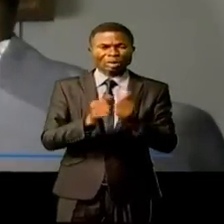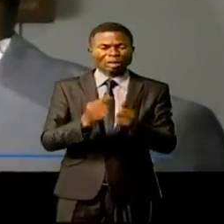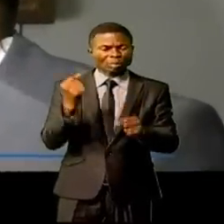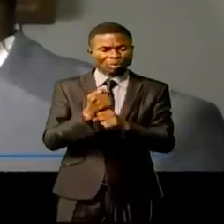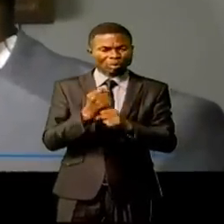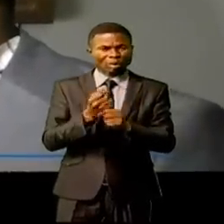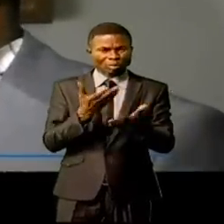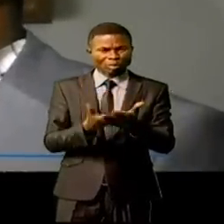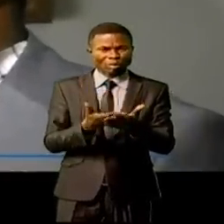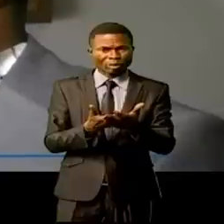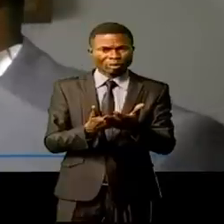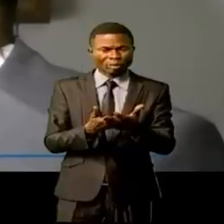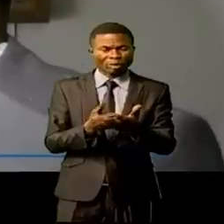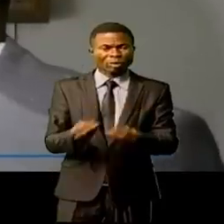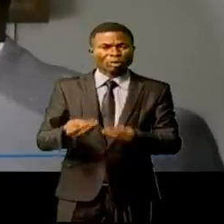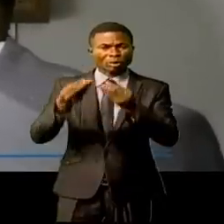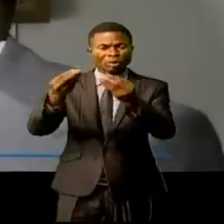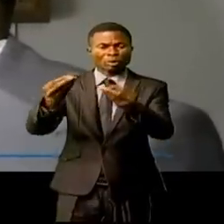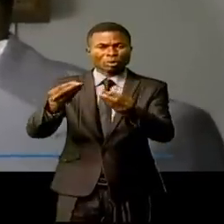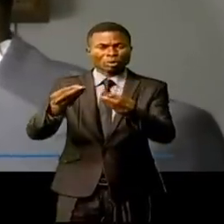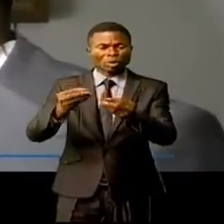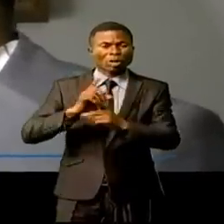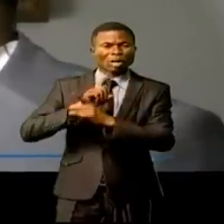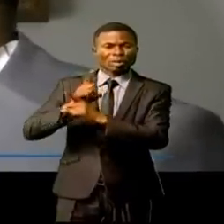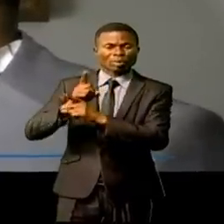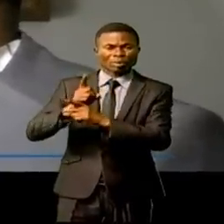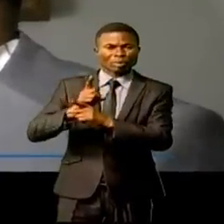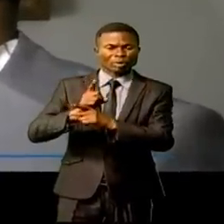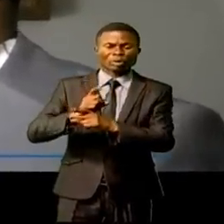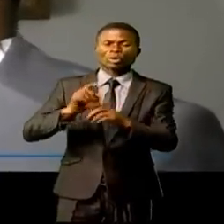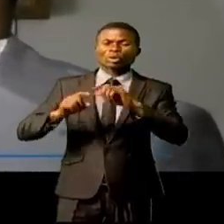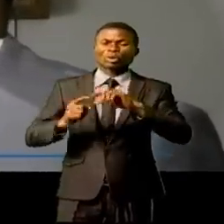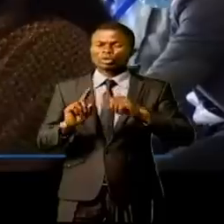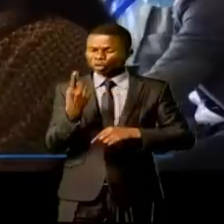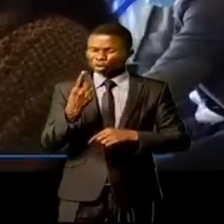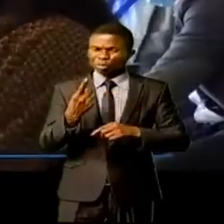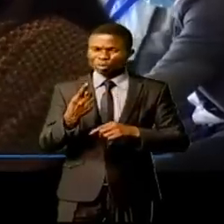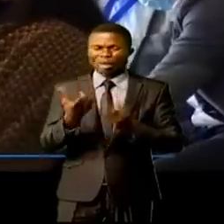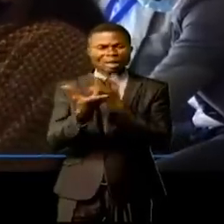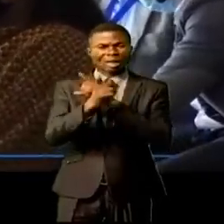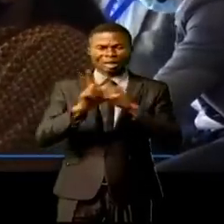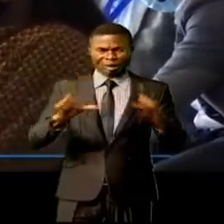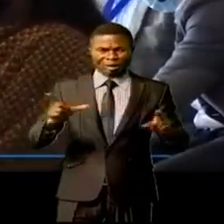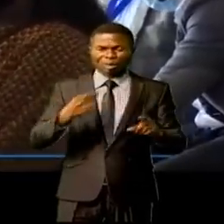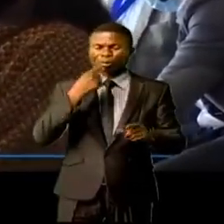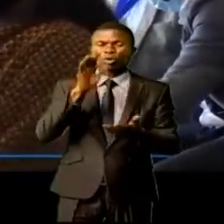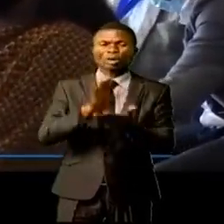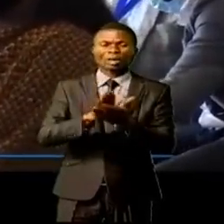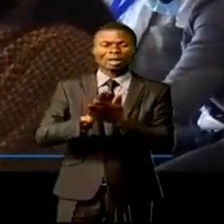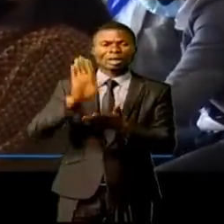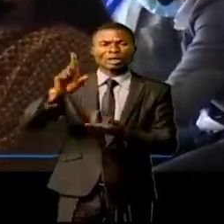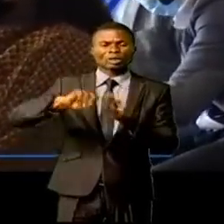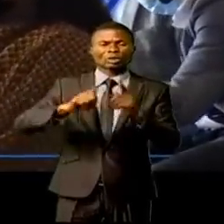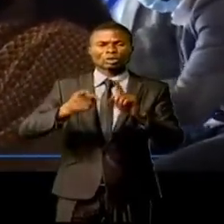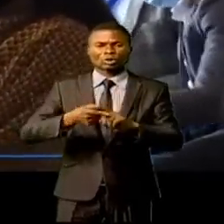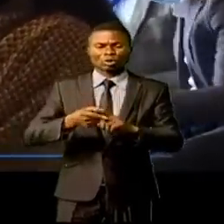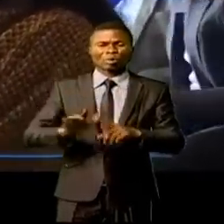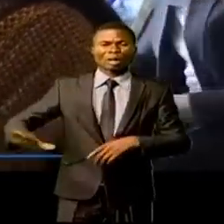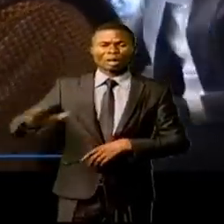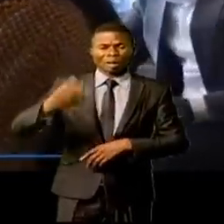en consacrant comme une profession exclusivement libérale. Tout en félicitant son collègue de la RDC